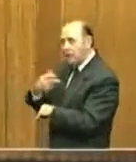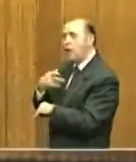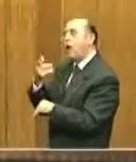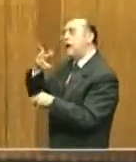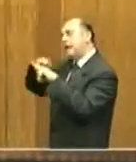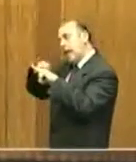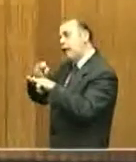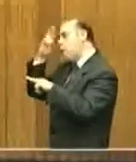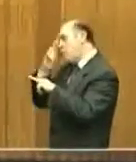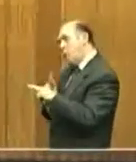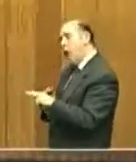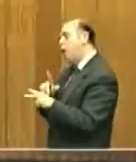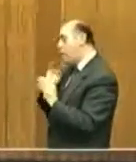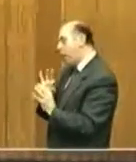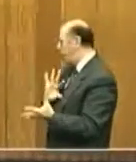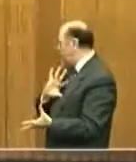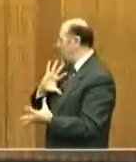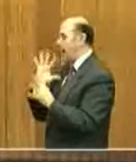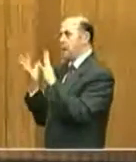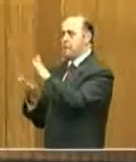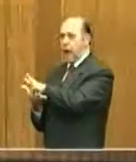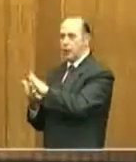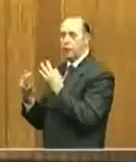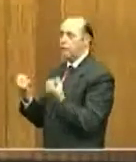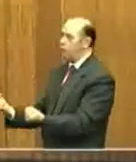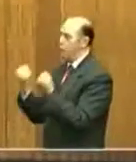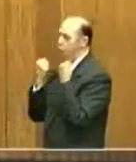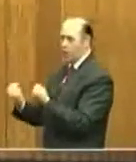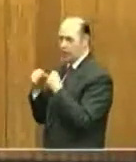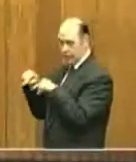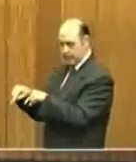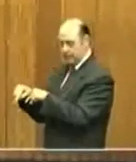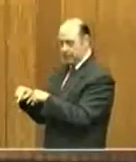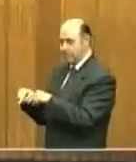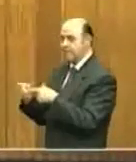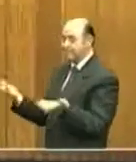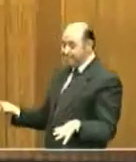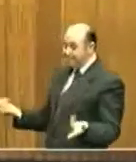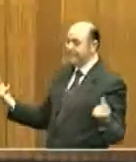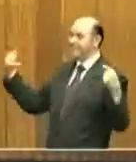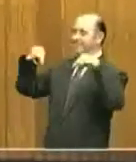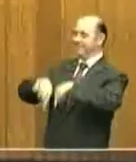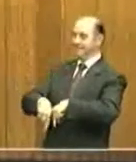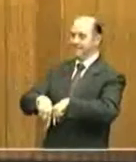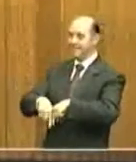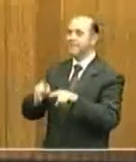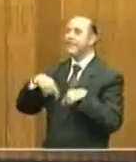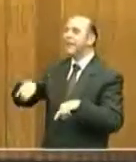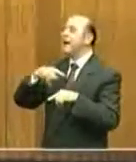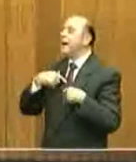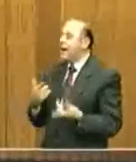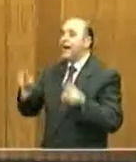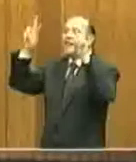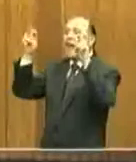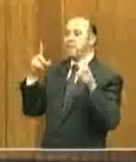trasformato radicalmente e drasticamente. Ed eccoci qui tornati al nostro tema iniziale. L'italiano può essere